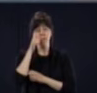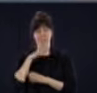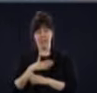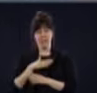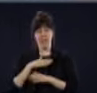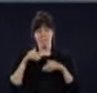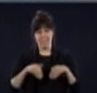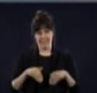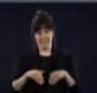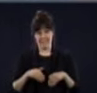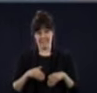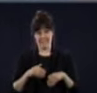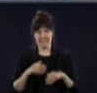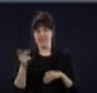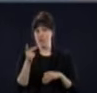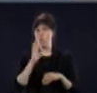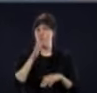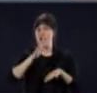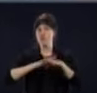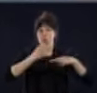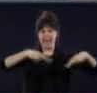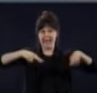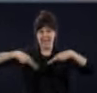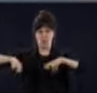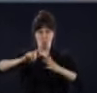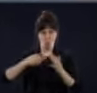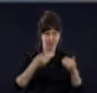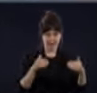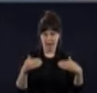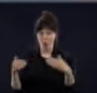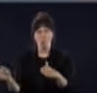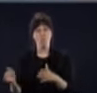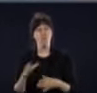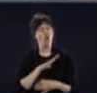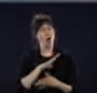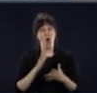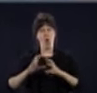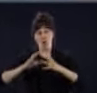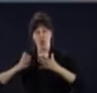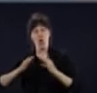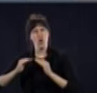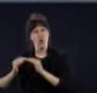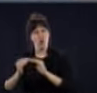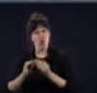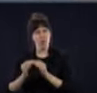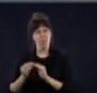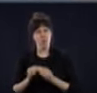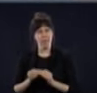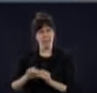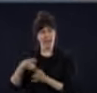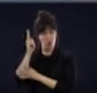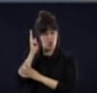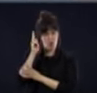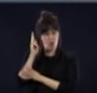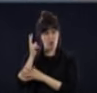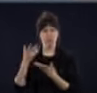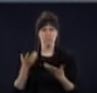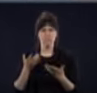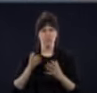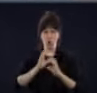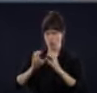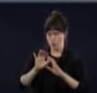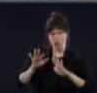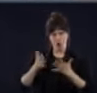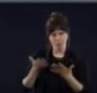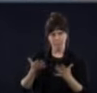entendez rouvrir, il y a quand même quelques communautés autochtones. Comment vous travaillez avec ces communautés-là? Quelles sont les règles